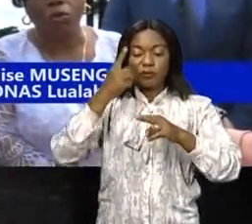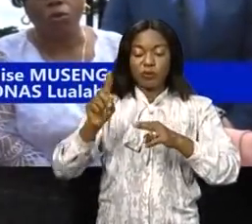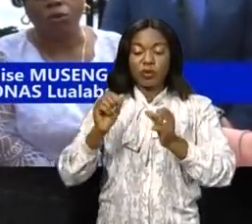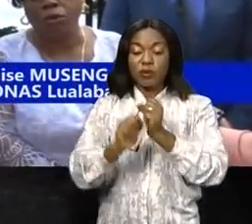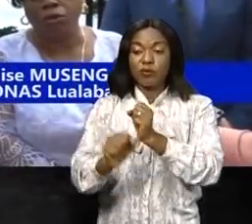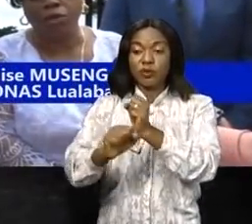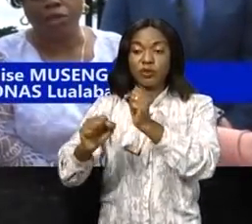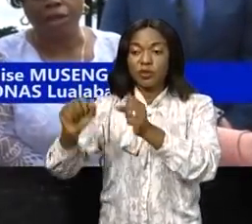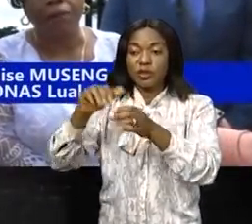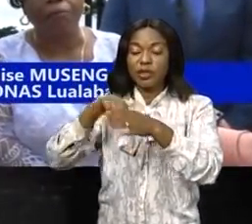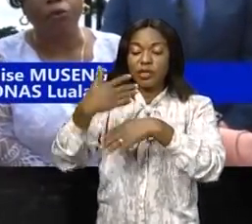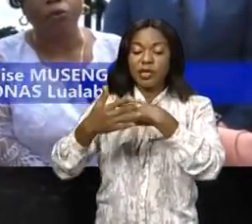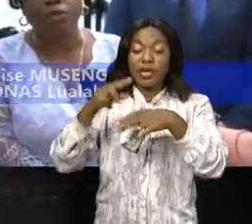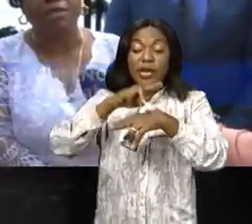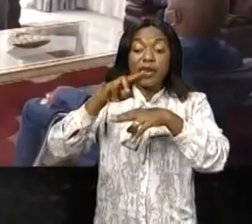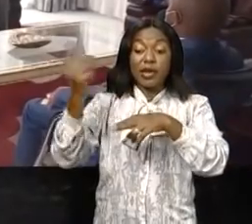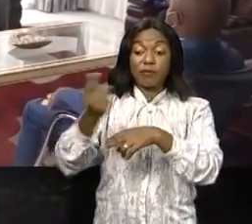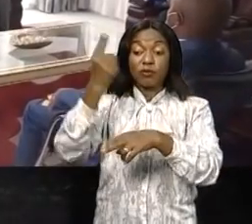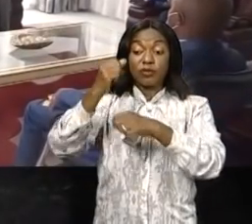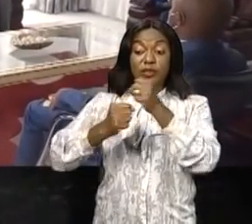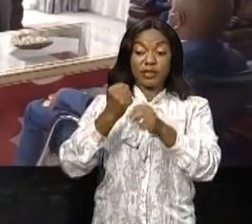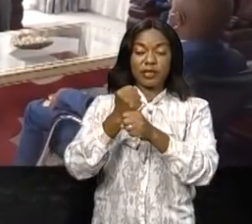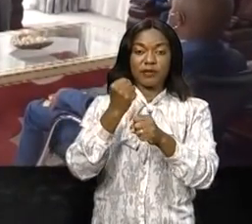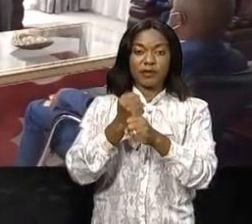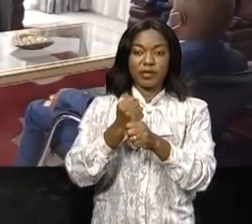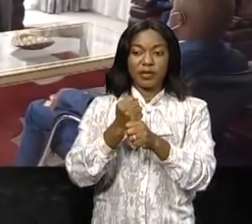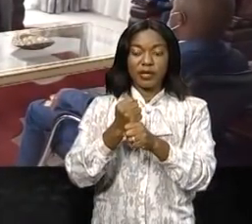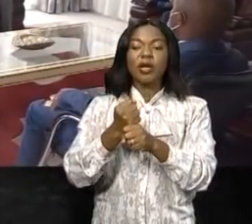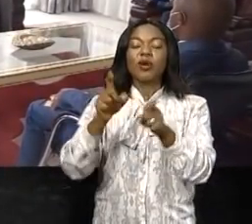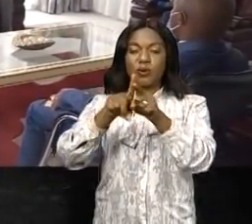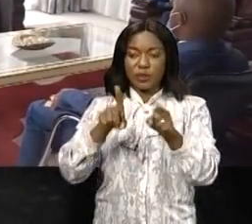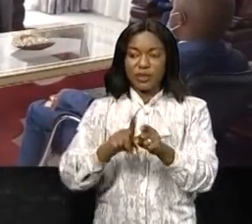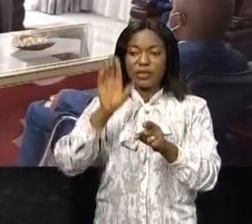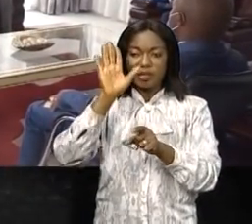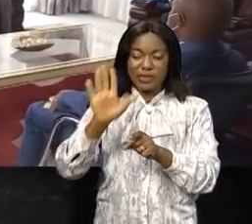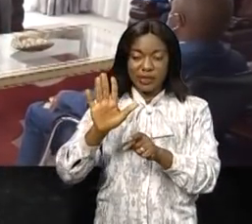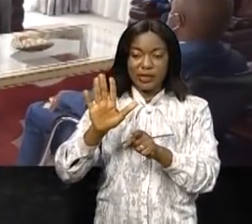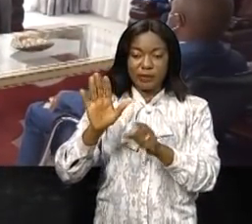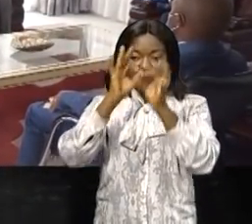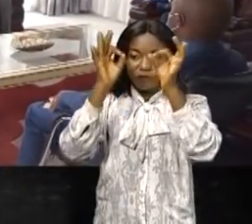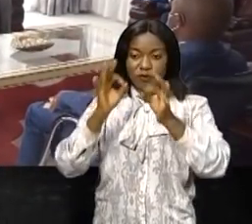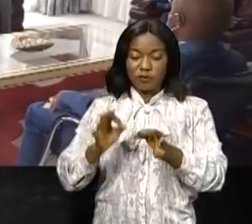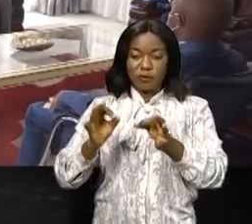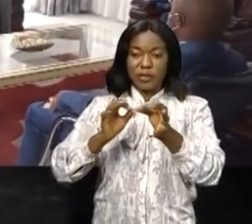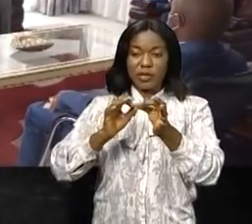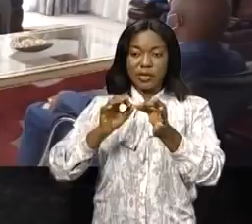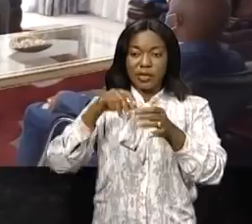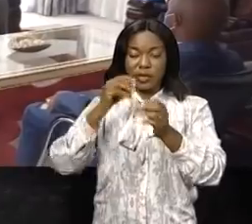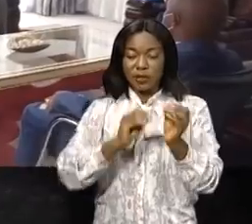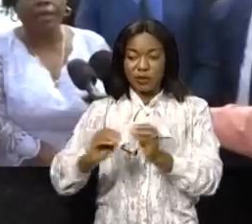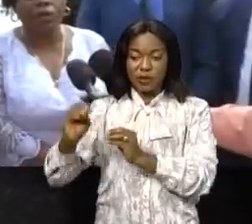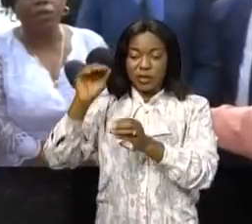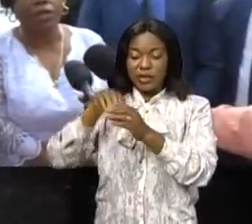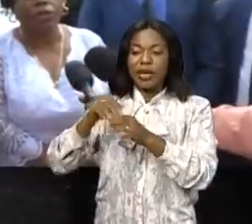dans le monde du travail par rapport au SIDA. C'est le cinquième forum qui'est tenu dans la province du